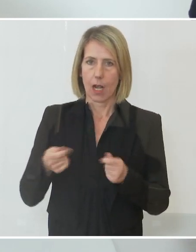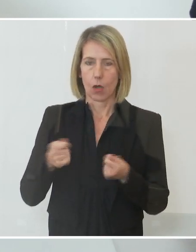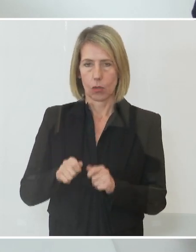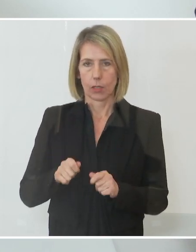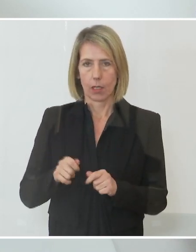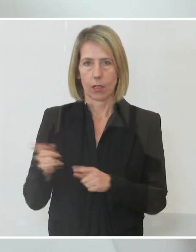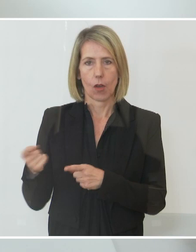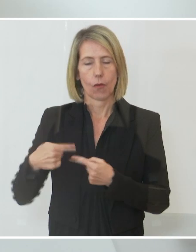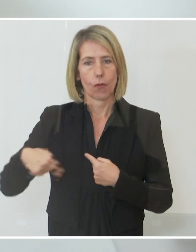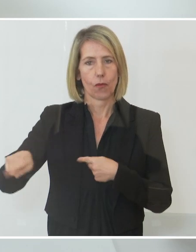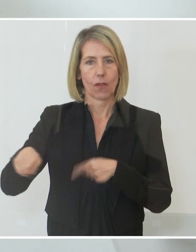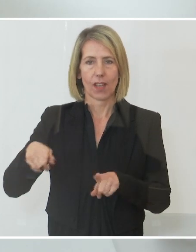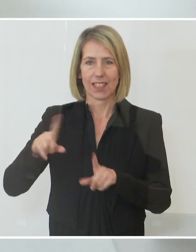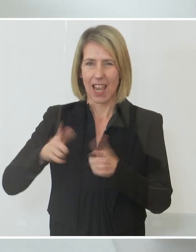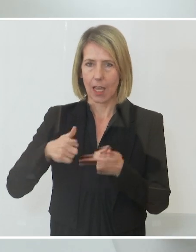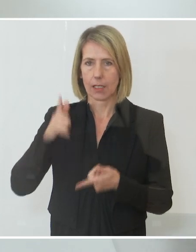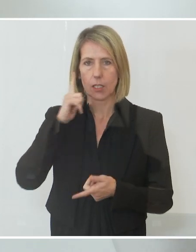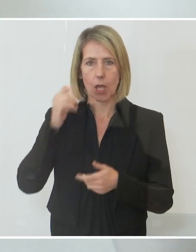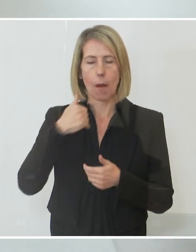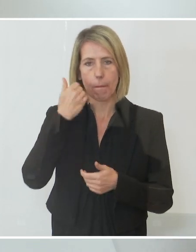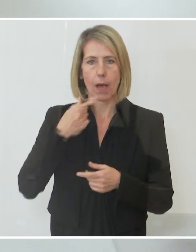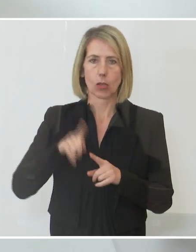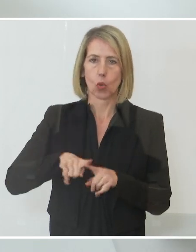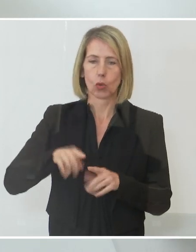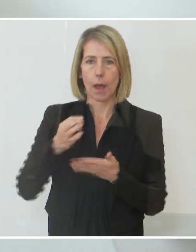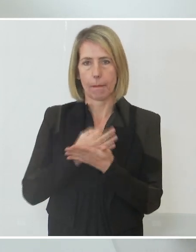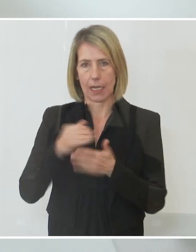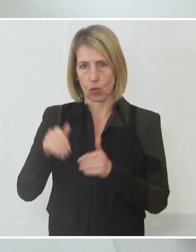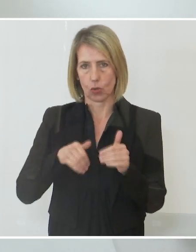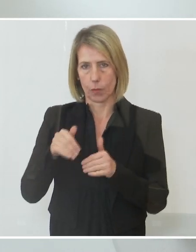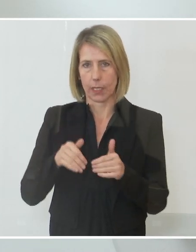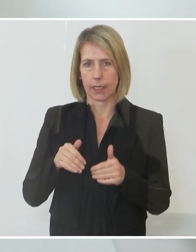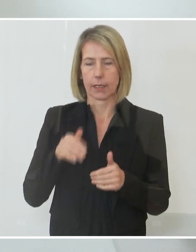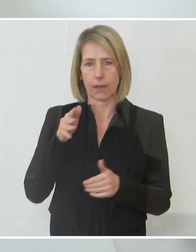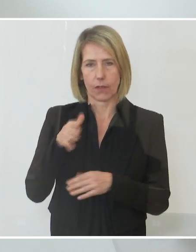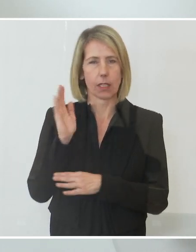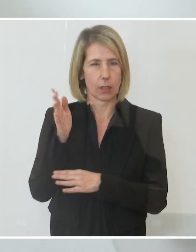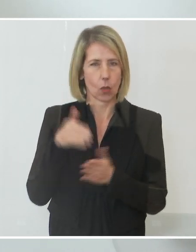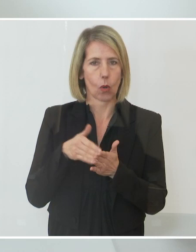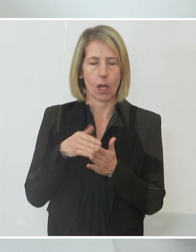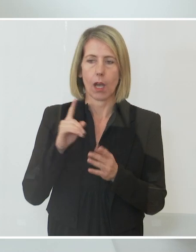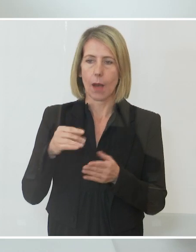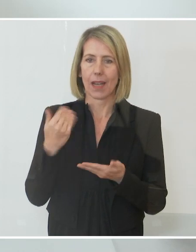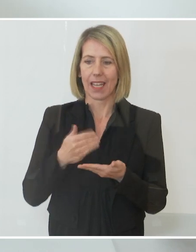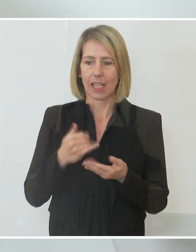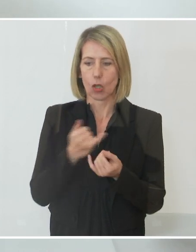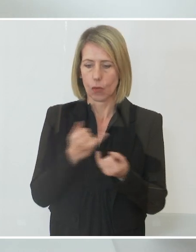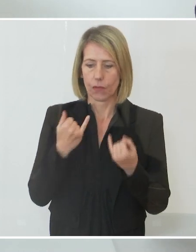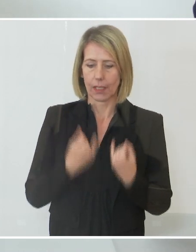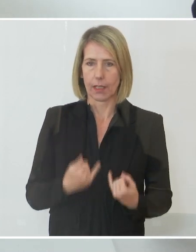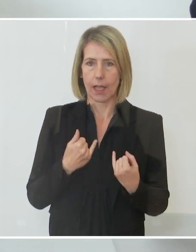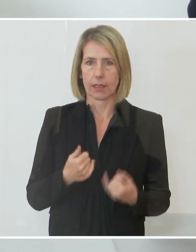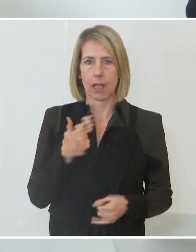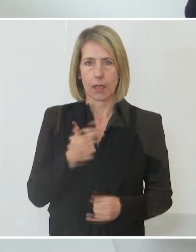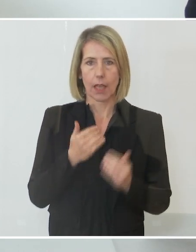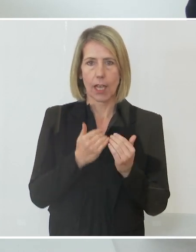Landeshauptmann in Kombination mit dem Bildungsminister verweisen. Grundsätzlich bleibt die Regelung bei den Schulen so, wie sie ist. Das dieses Drei-Stufen-Sch